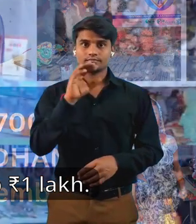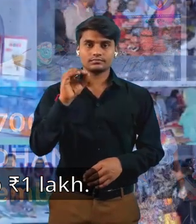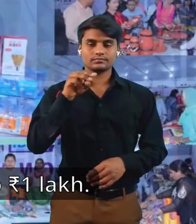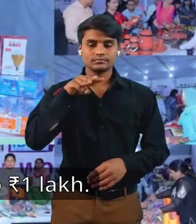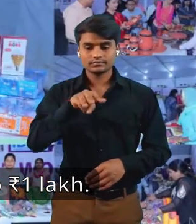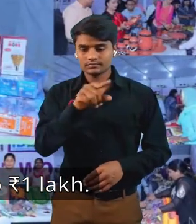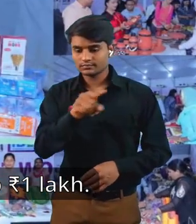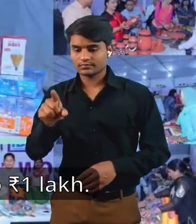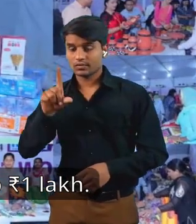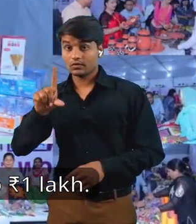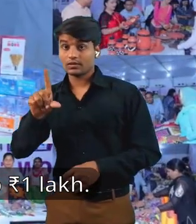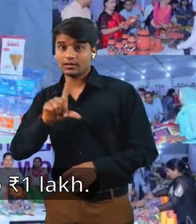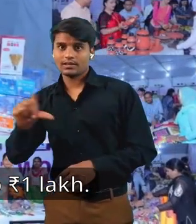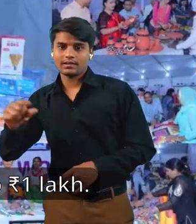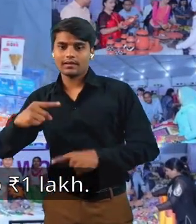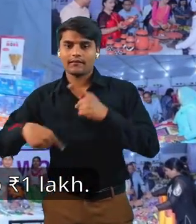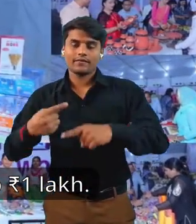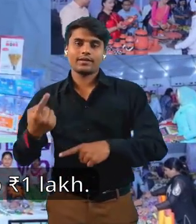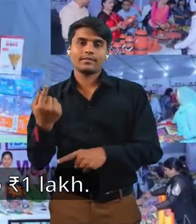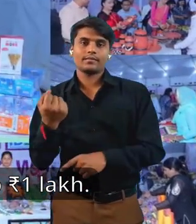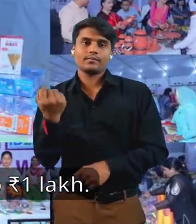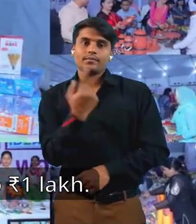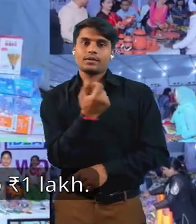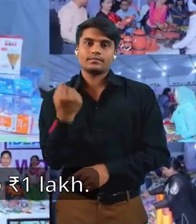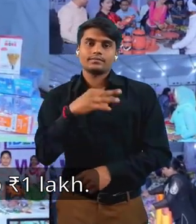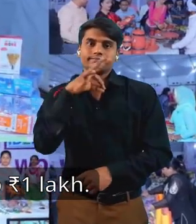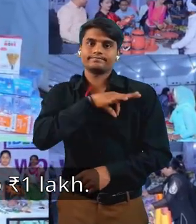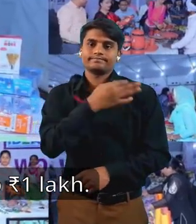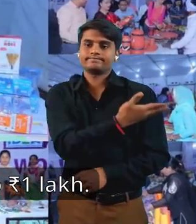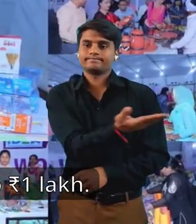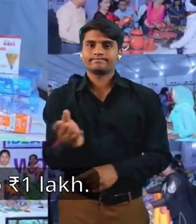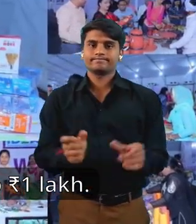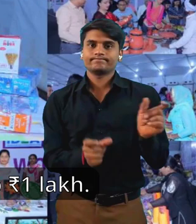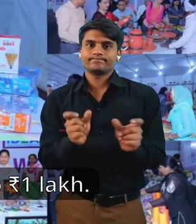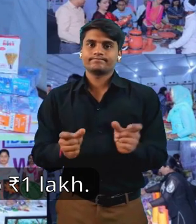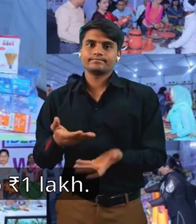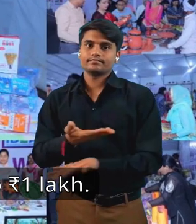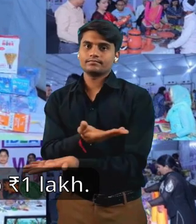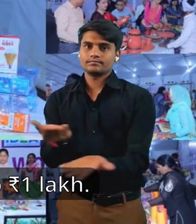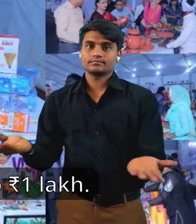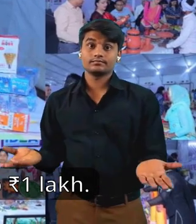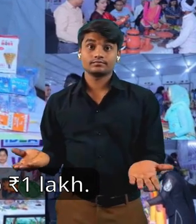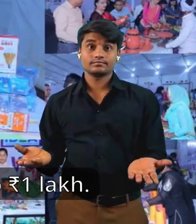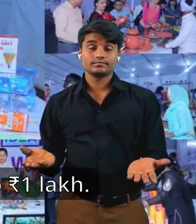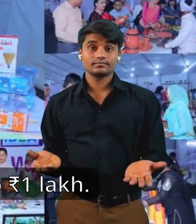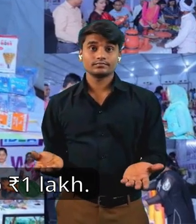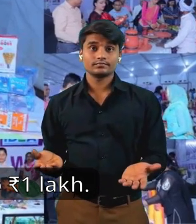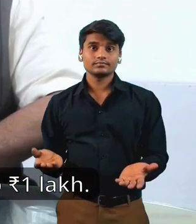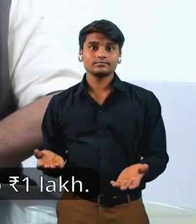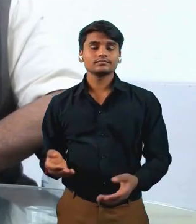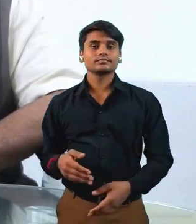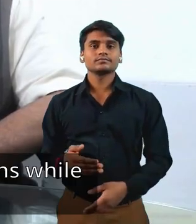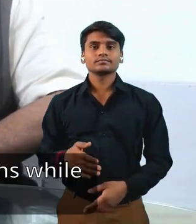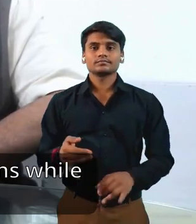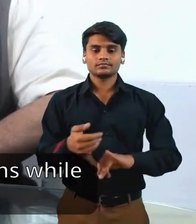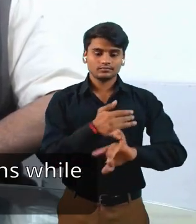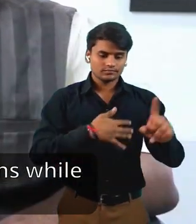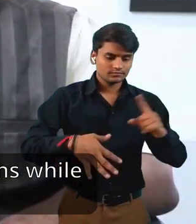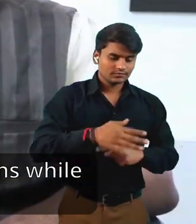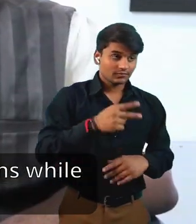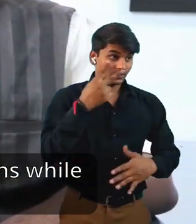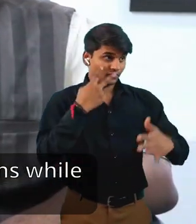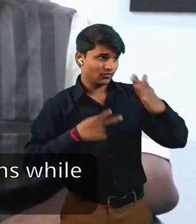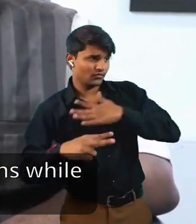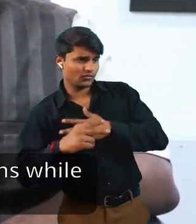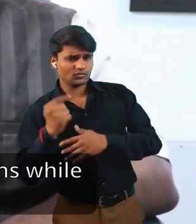10,000 से लेकि एक लाग तक का महिने का इनकम ये सब उद्यमि कमा रहे हैं इसके माद्यम से,